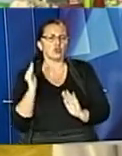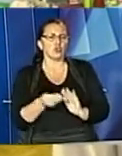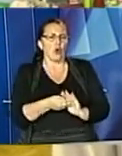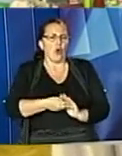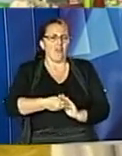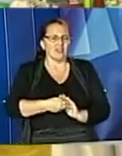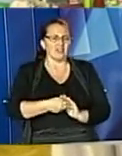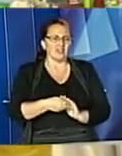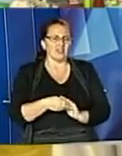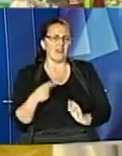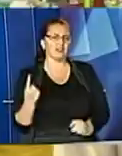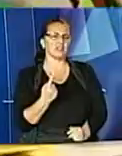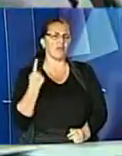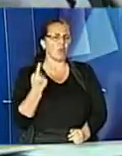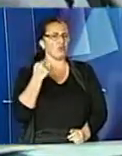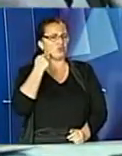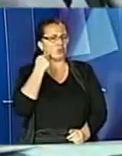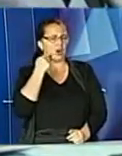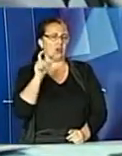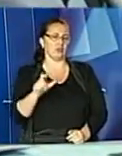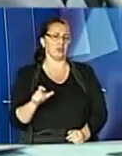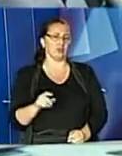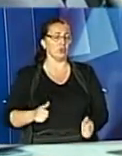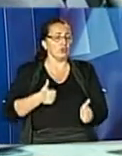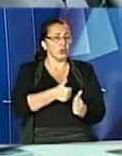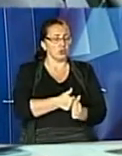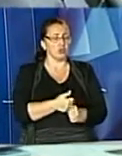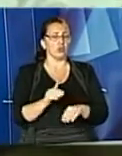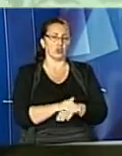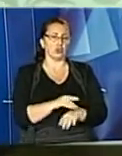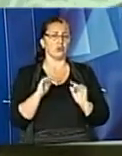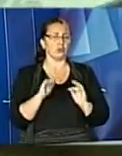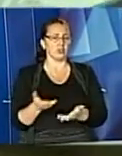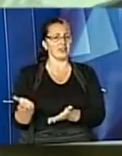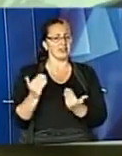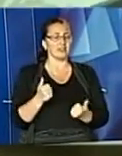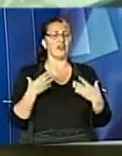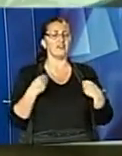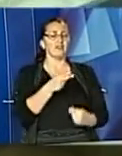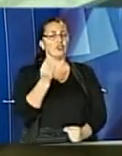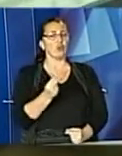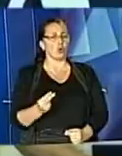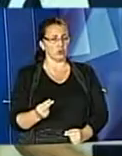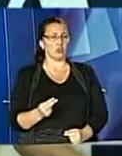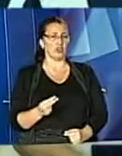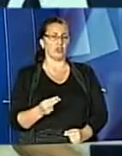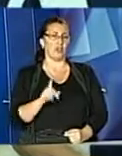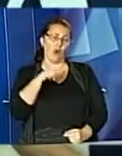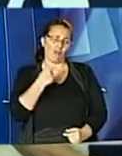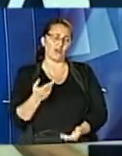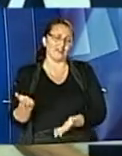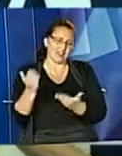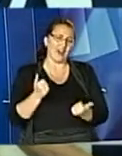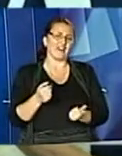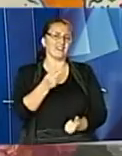за самотністю, за образами. Долучитись до доброї справи закликають і львівських художників. Волонтери просять митців подарувати свої